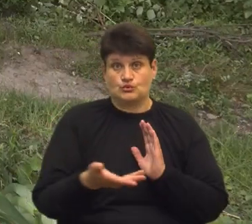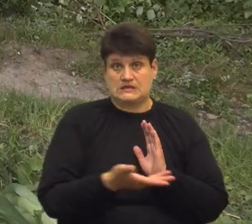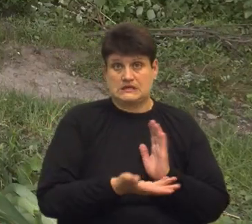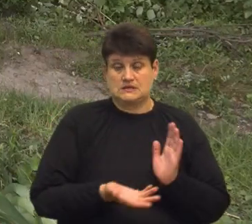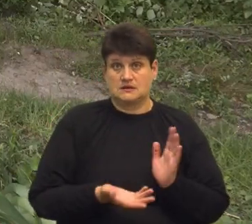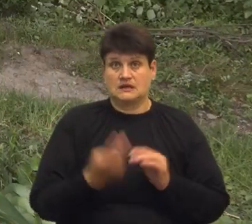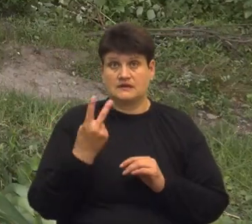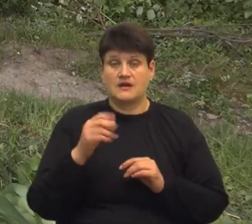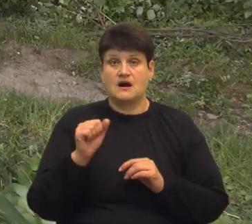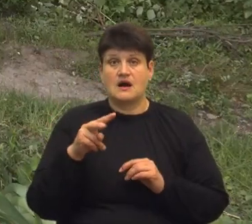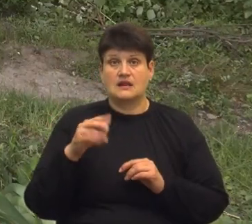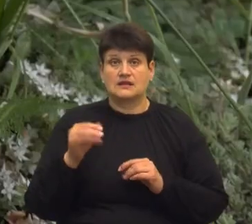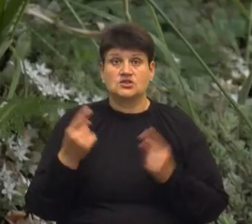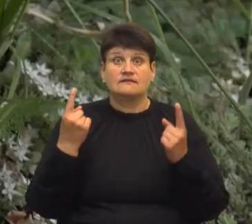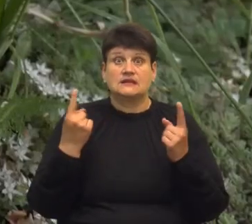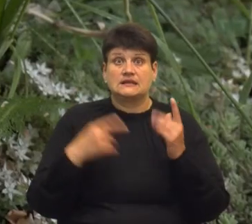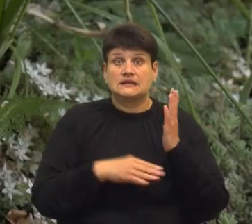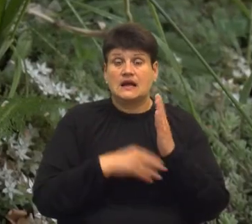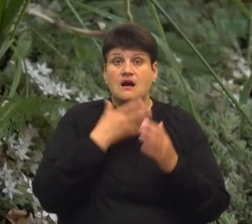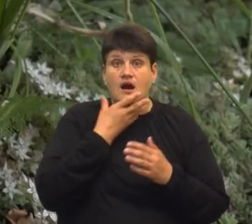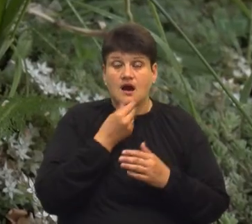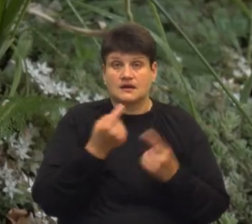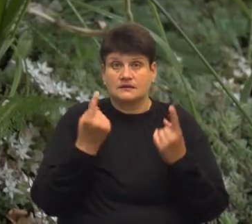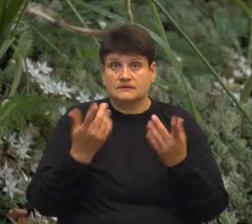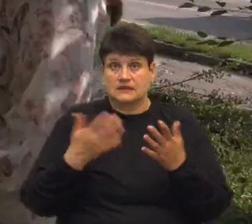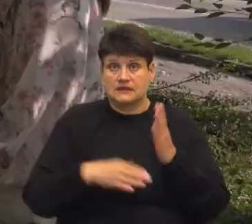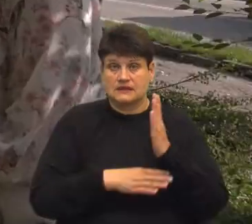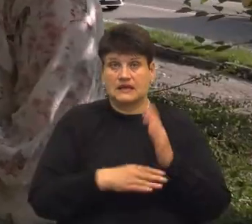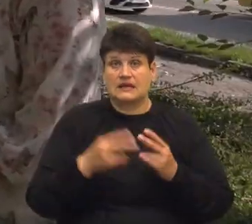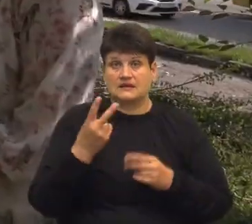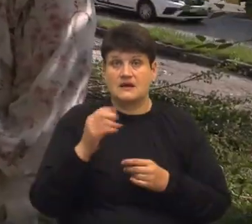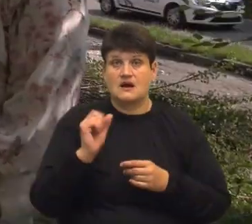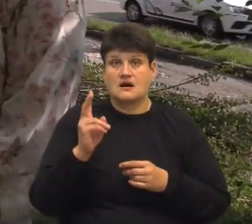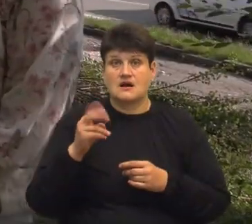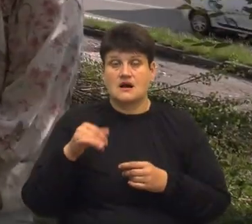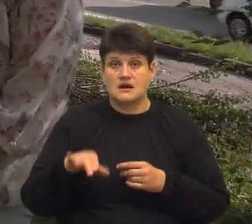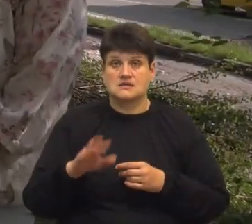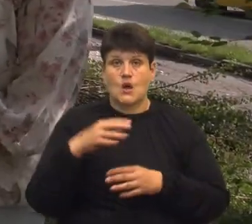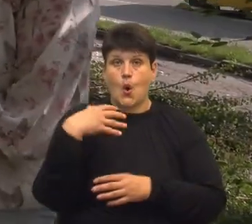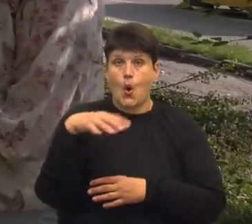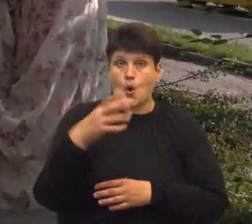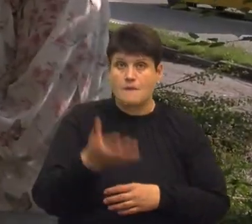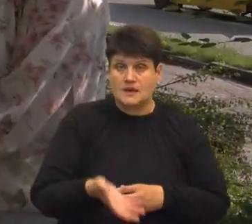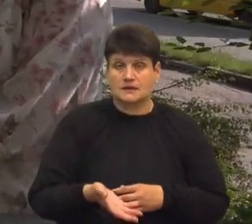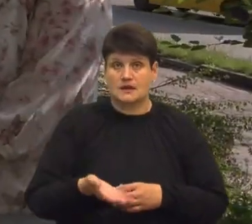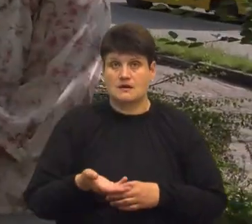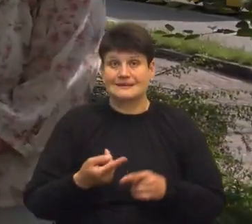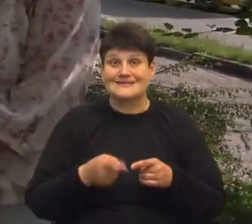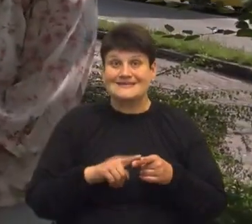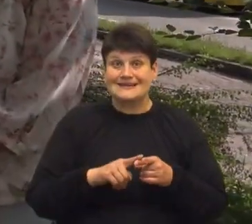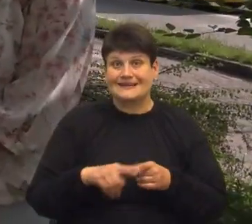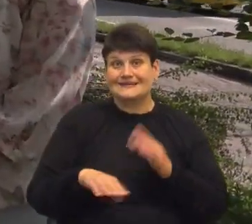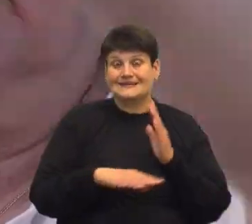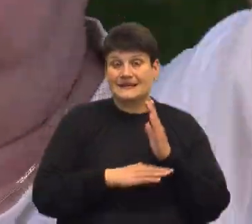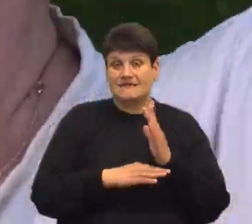аличі зрізані, величезні дерева, гарні великі дерева. Дві акації, горобина. Таке дерево, яке зараз дуже